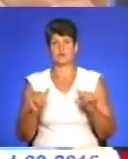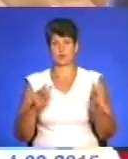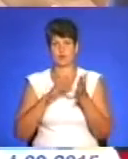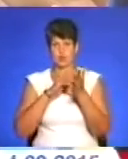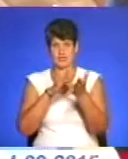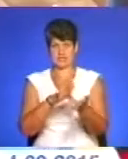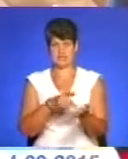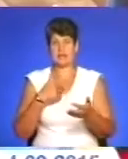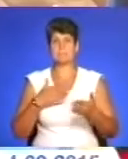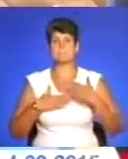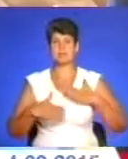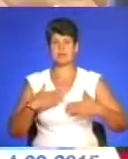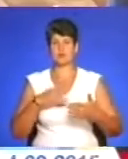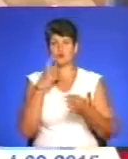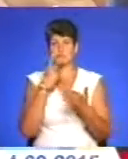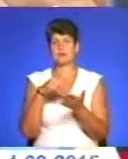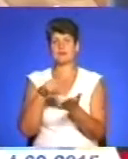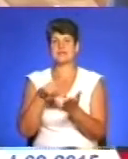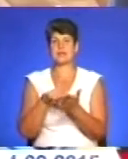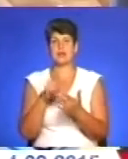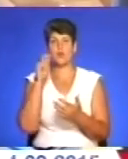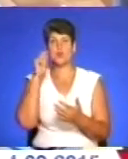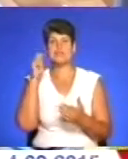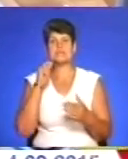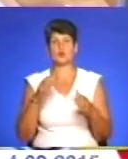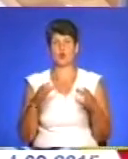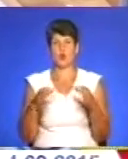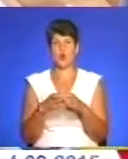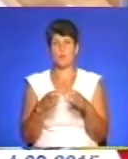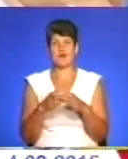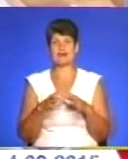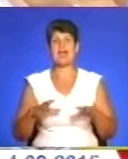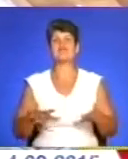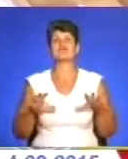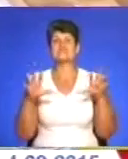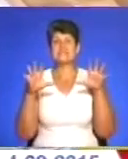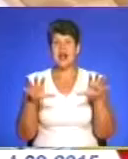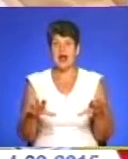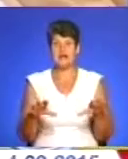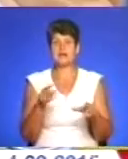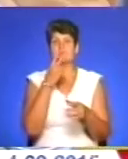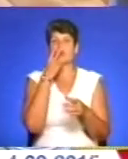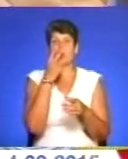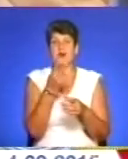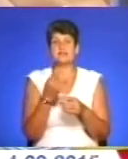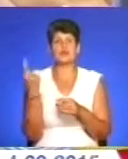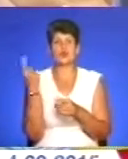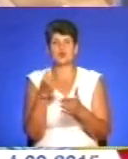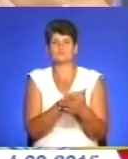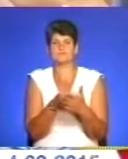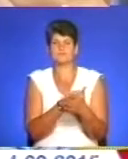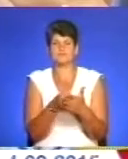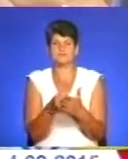Нам приємно бачити, як представника, по-перше, української громади Австралії, по-друге, бачити, як одного з лобістів